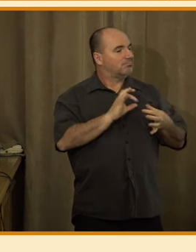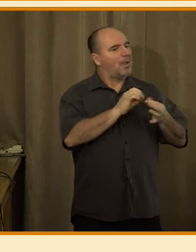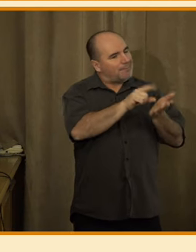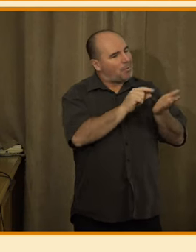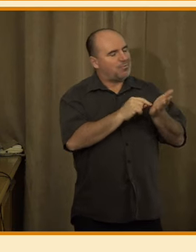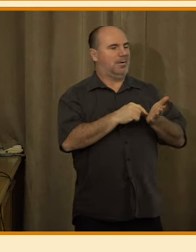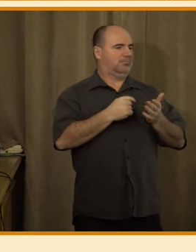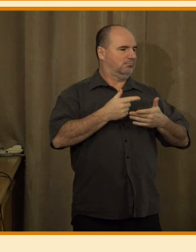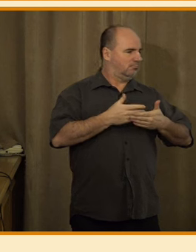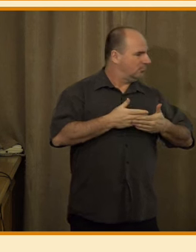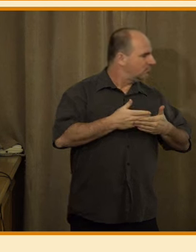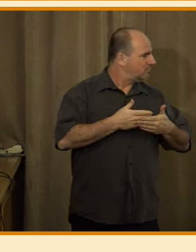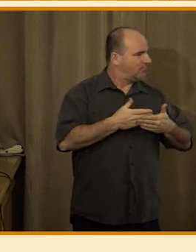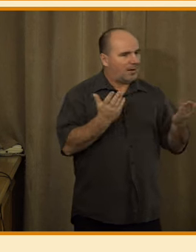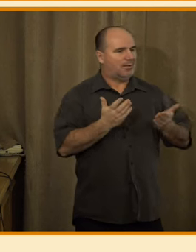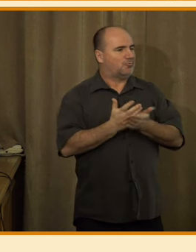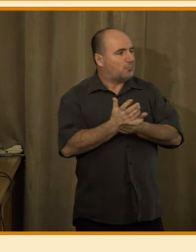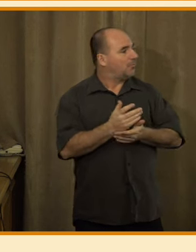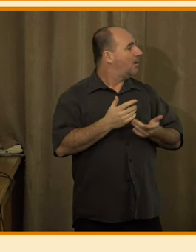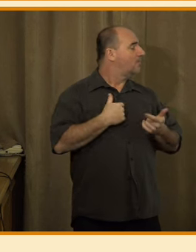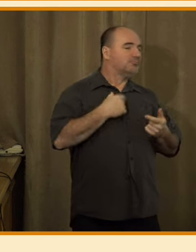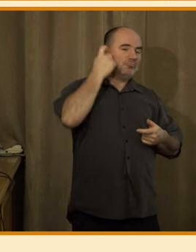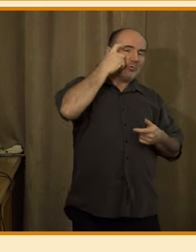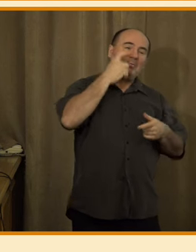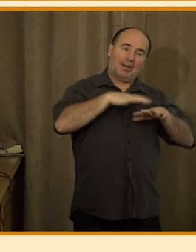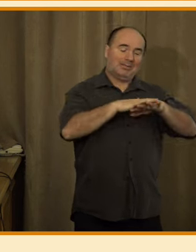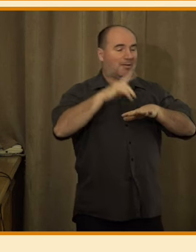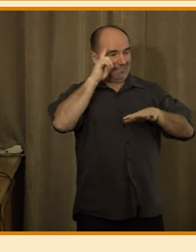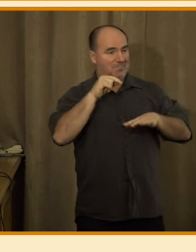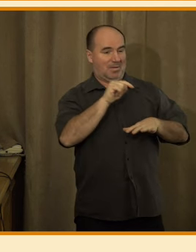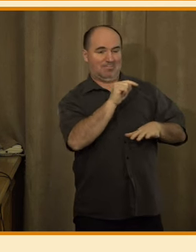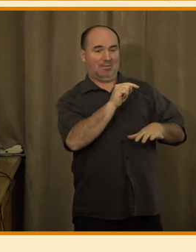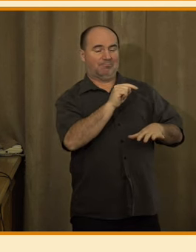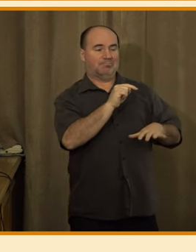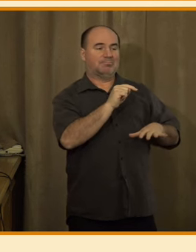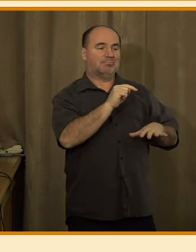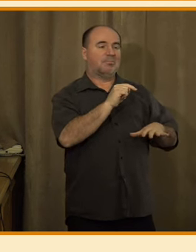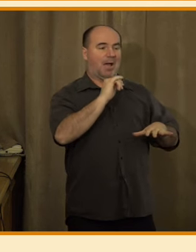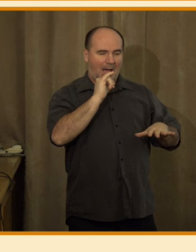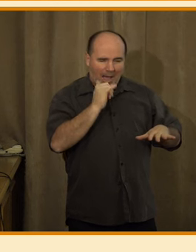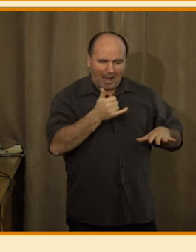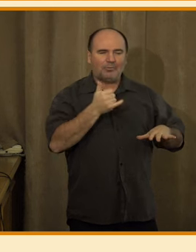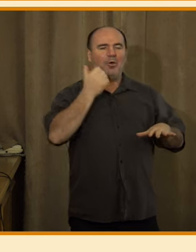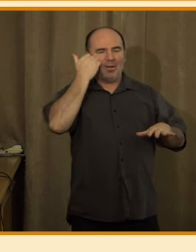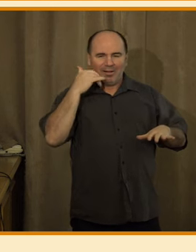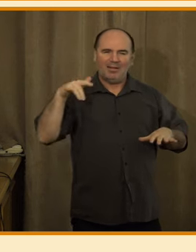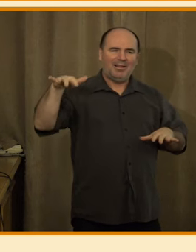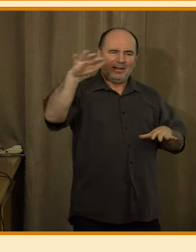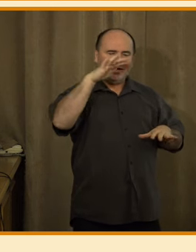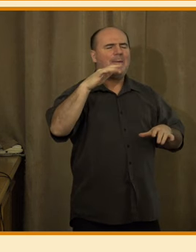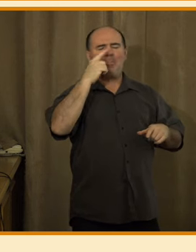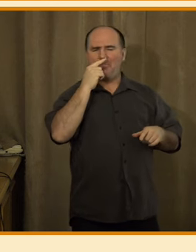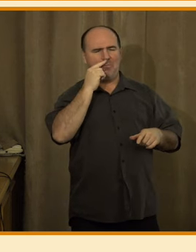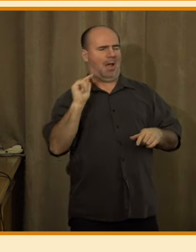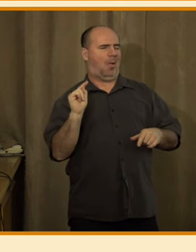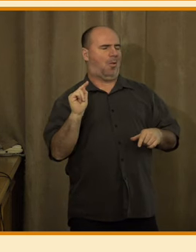uživatele těch sociálních sítí. A vidíme, že je tady poměrně malá část respondentů,